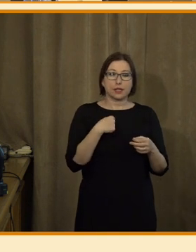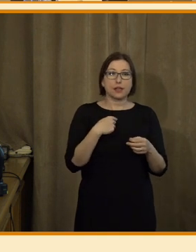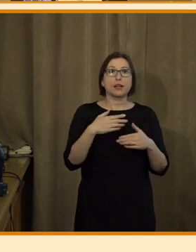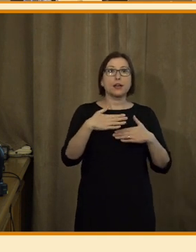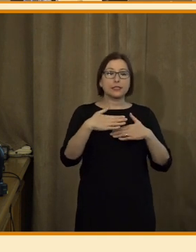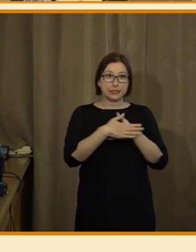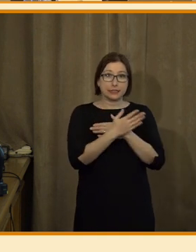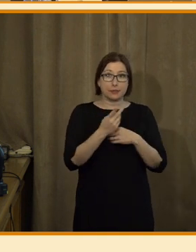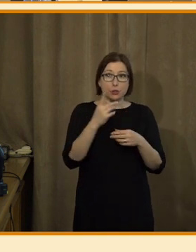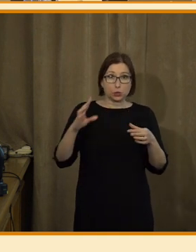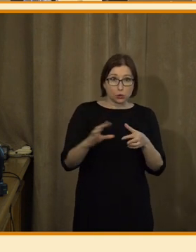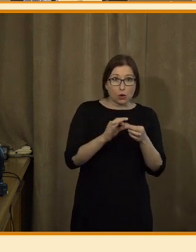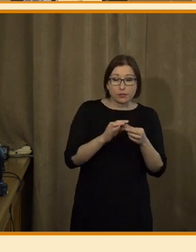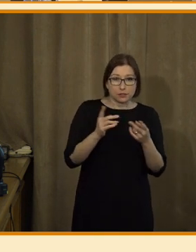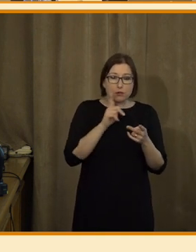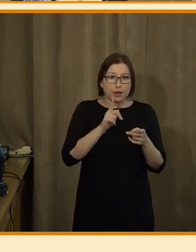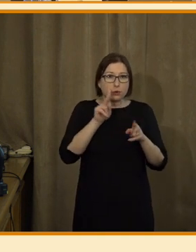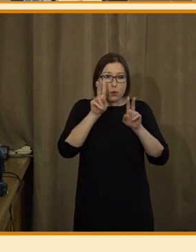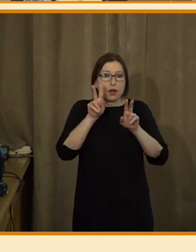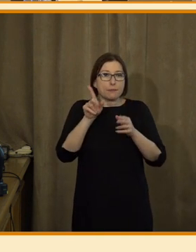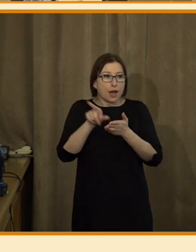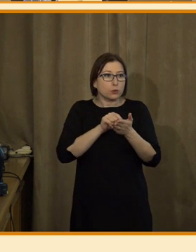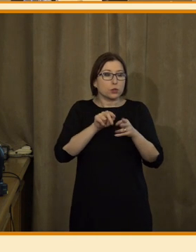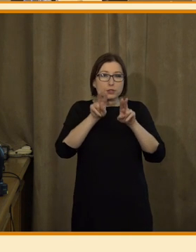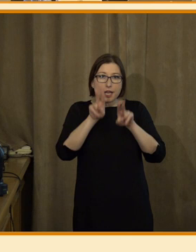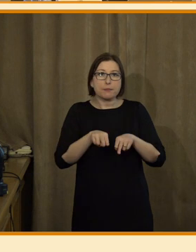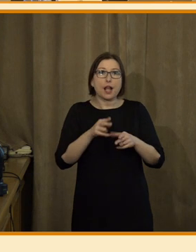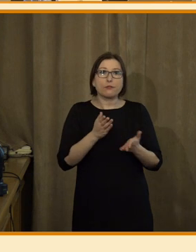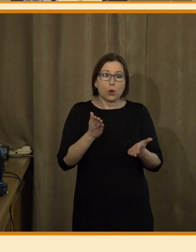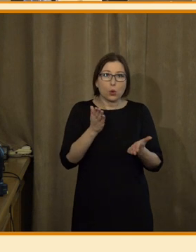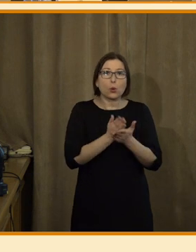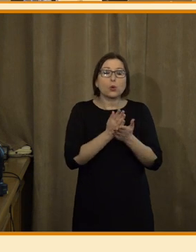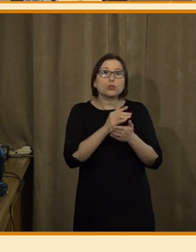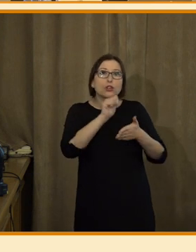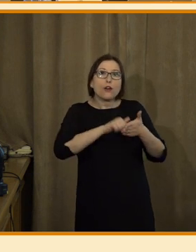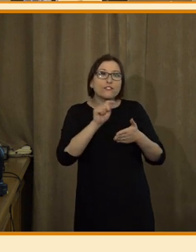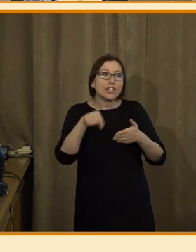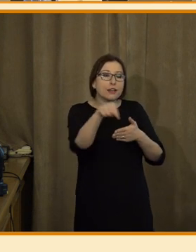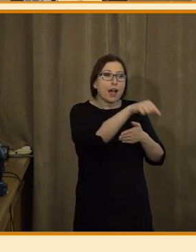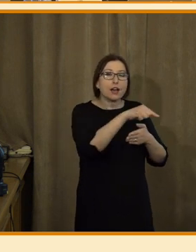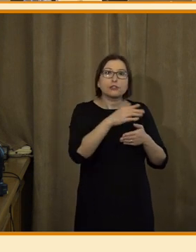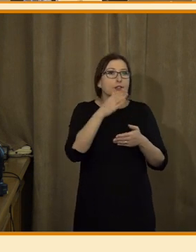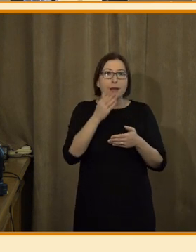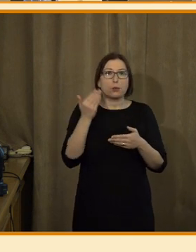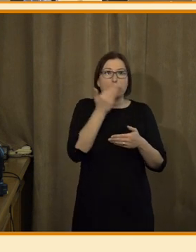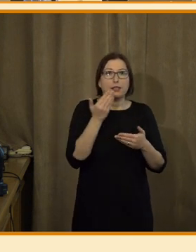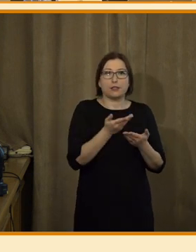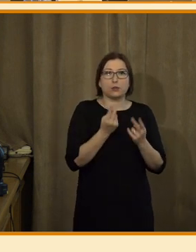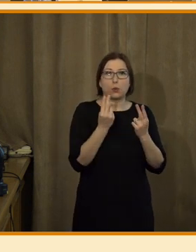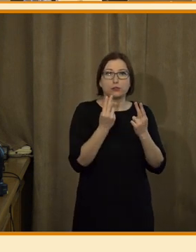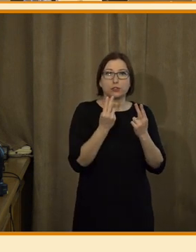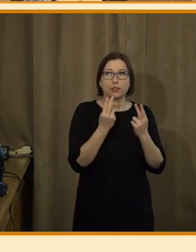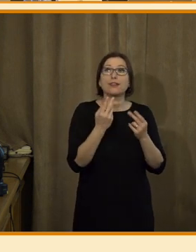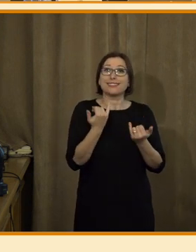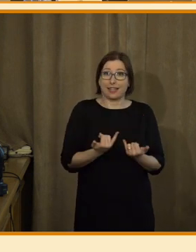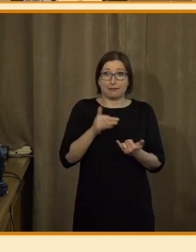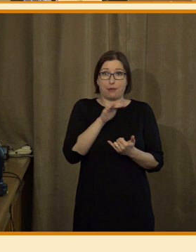třeba zcela postaví na hlavu a autorské právo už ani v žurnalistice nebude mít smysl, i teď je tam